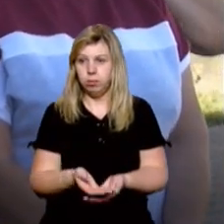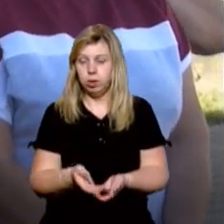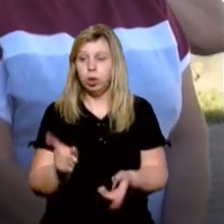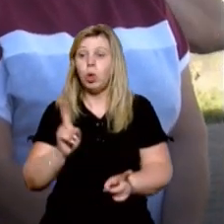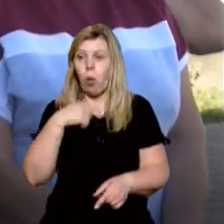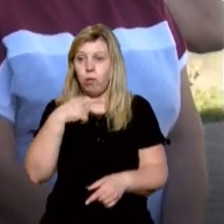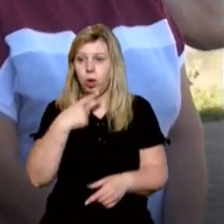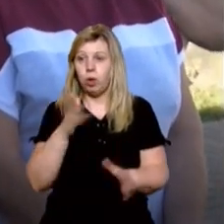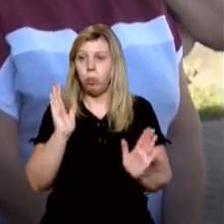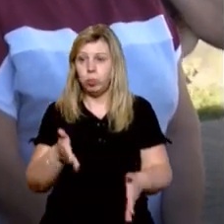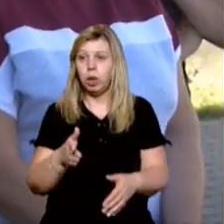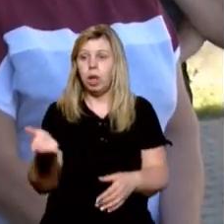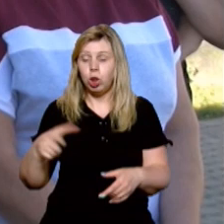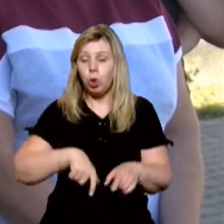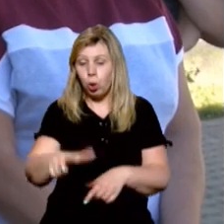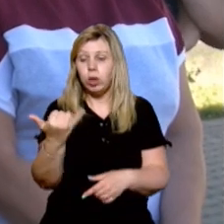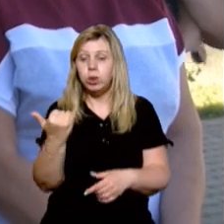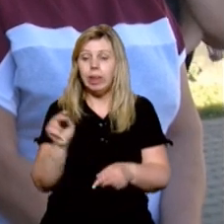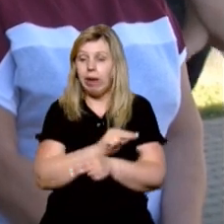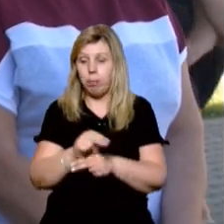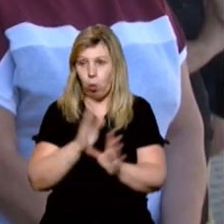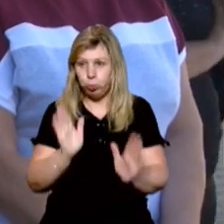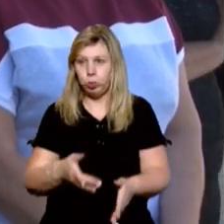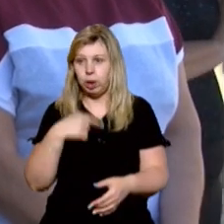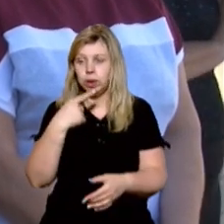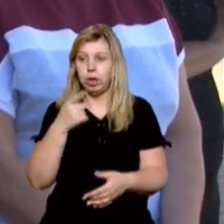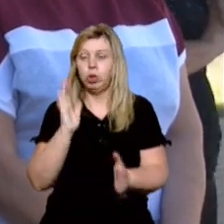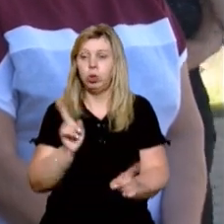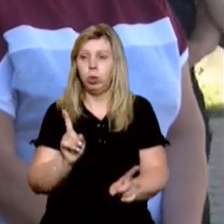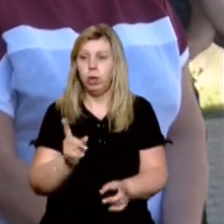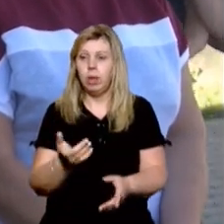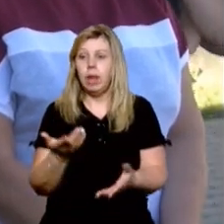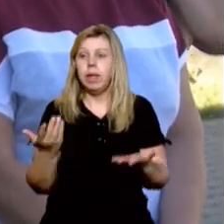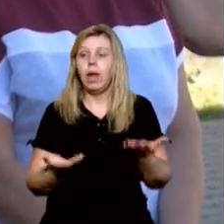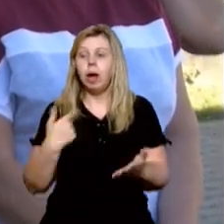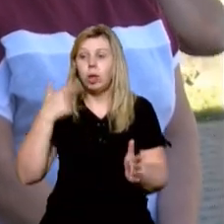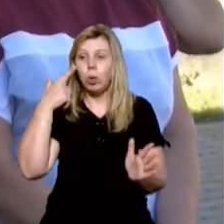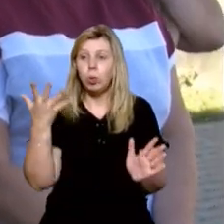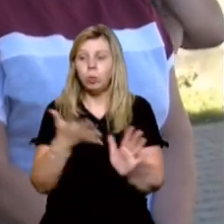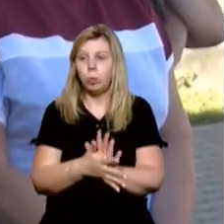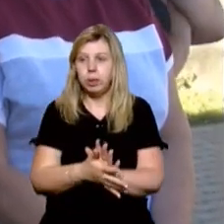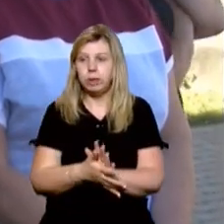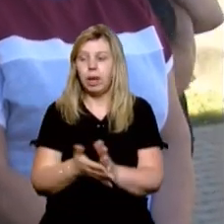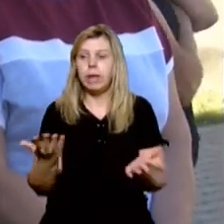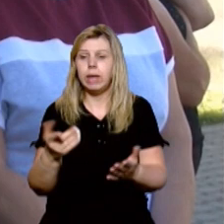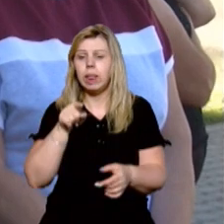Що казав, що будуть? Дорожники сьогодні прийдуть, який розуміється,